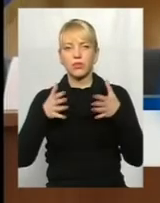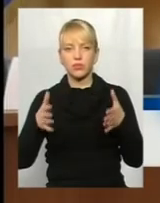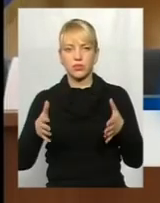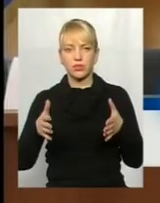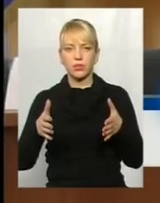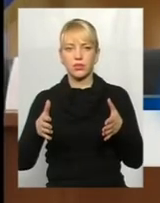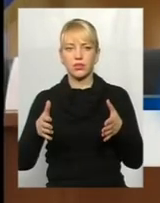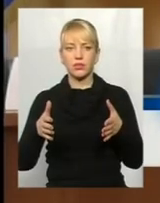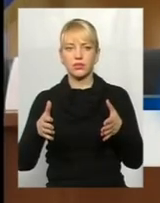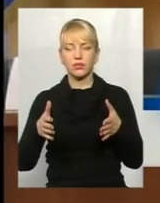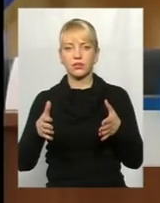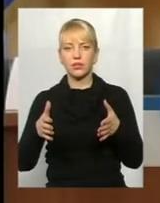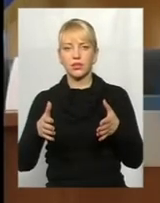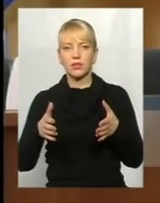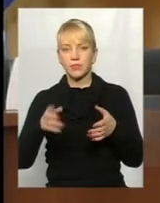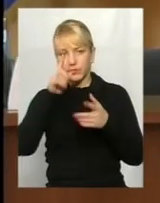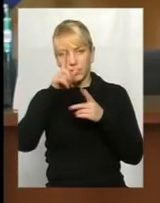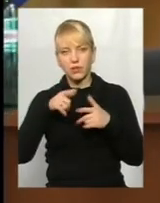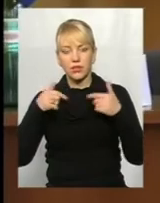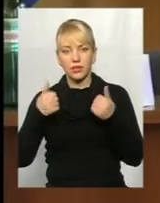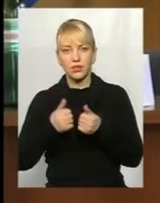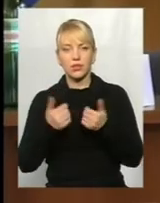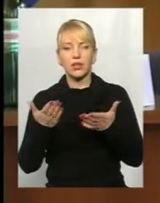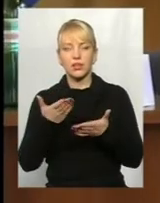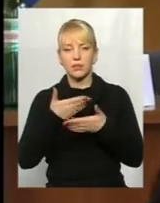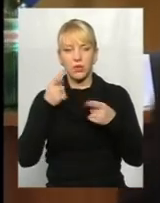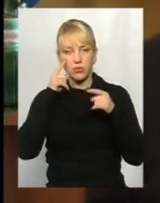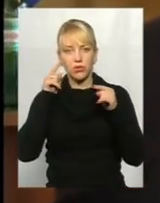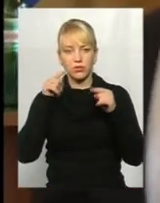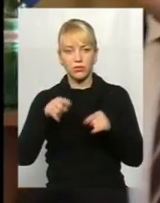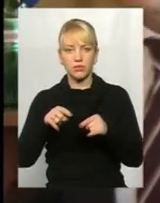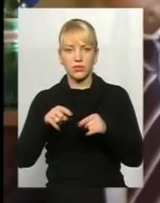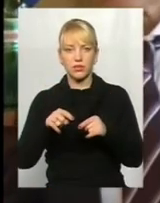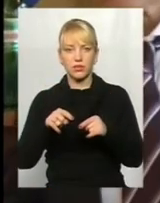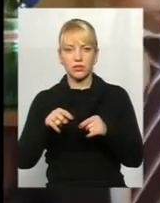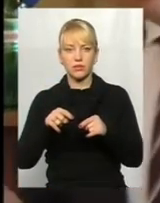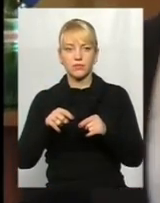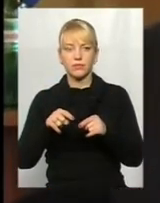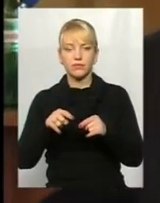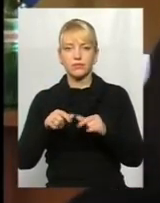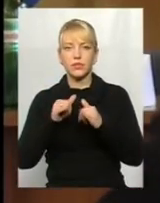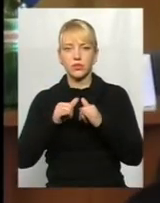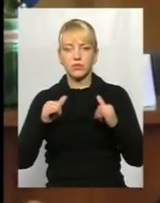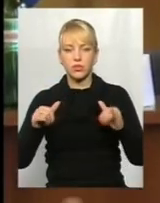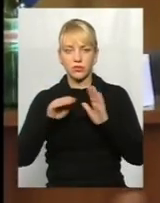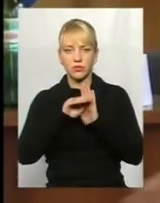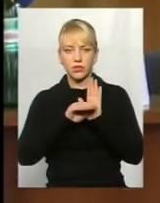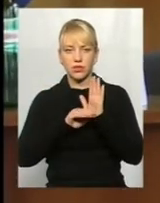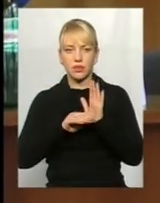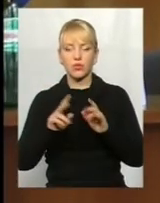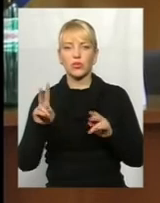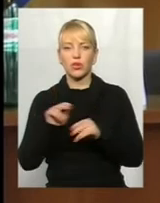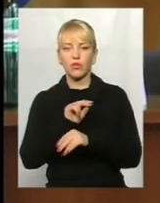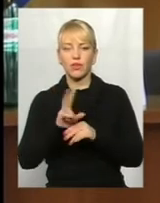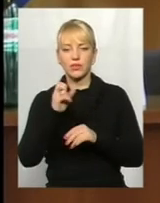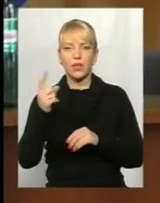країн, на які ми орієнтуємося, з розвинутою системою, лікувалися